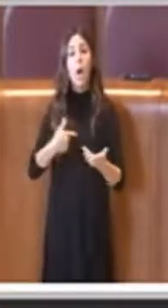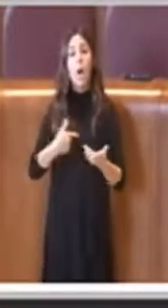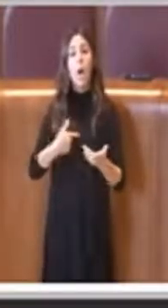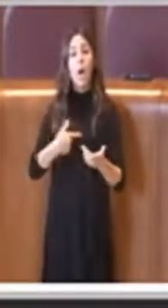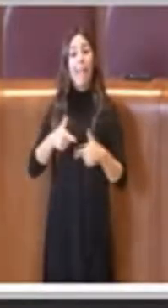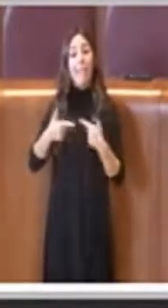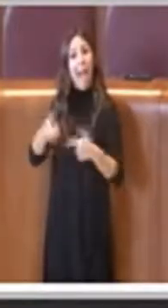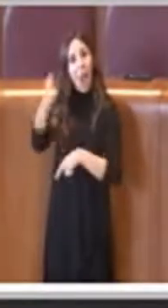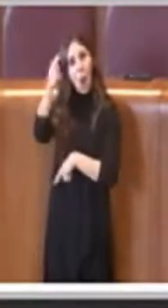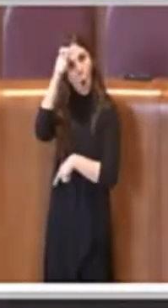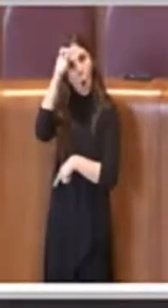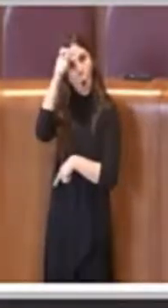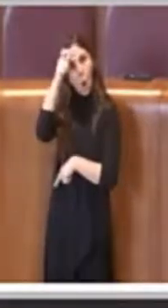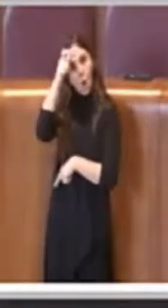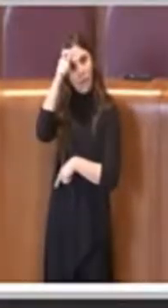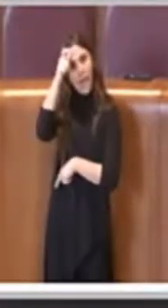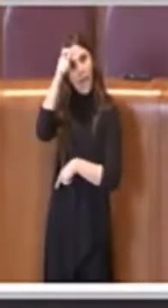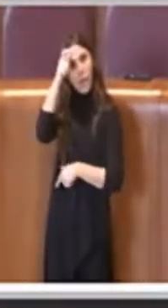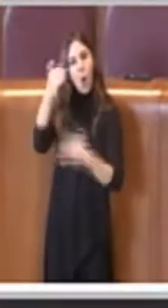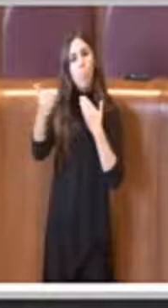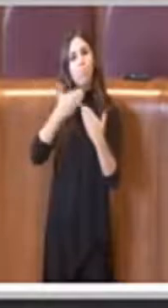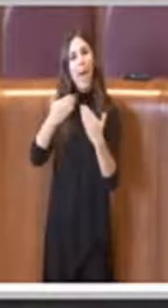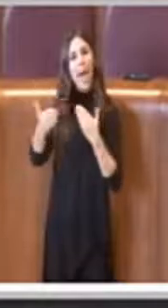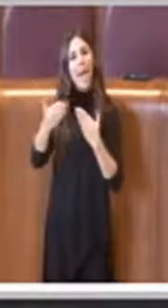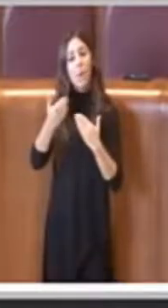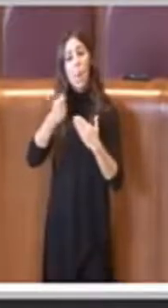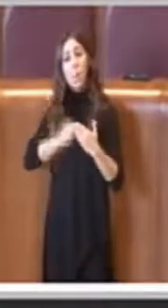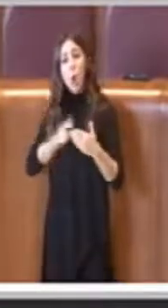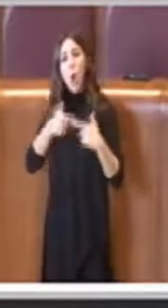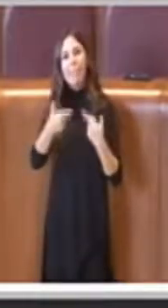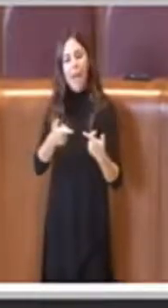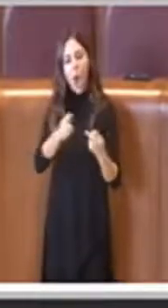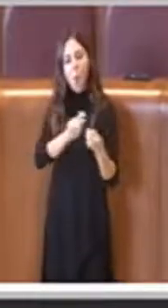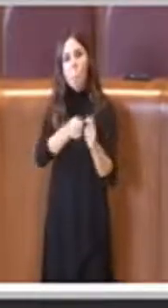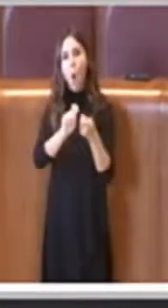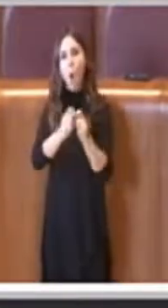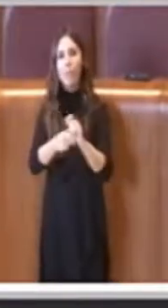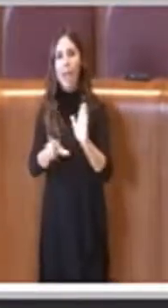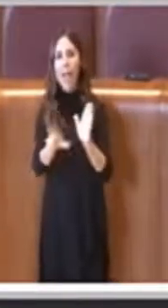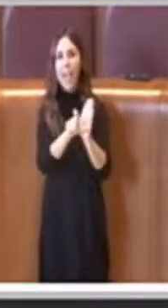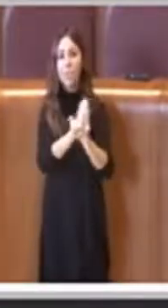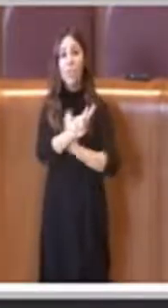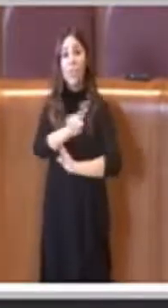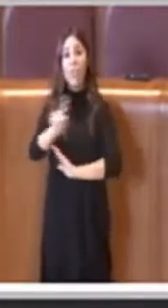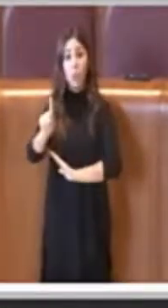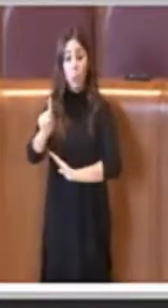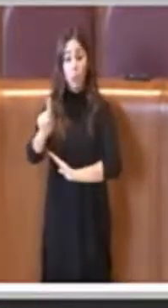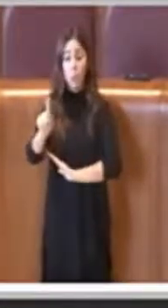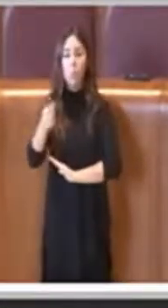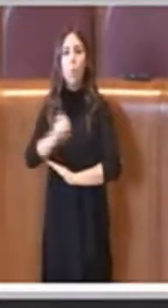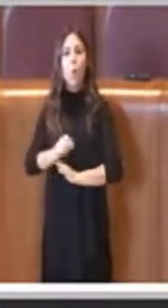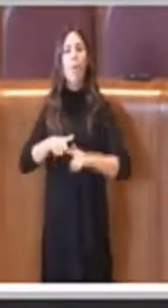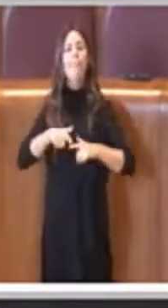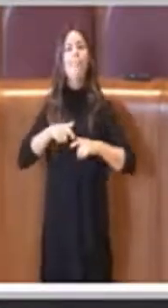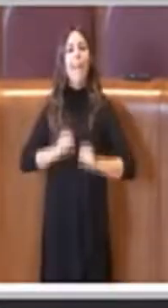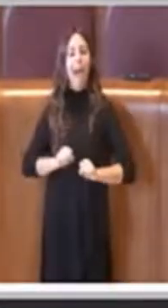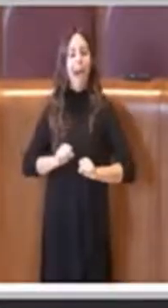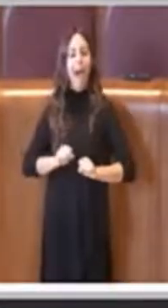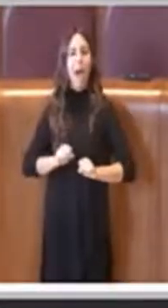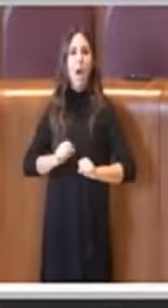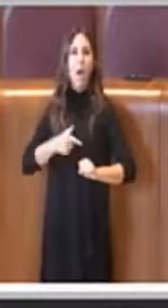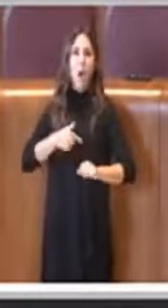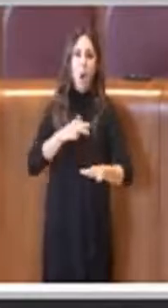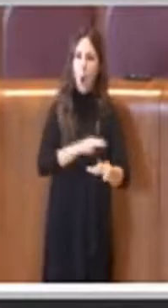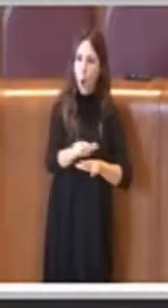agisca finalmente sulla modifica di questa legge e dia la possibilità ai comuni di intervenire non più con un